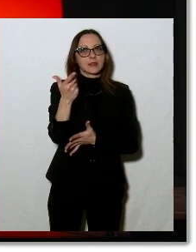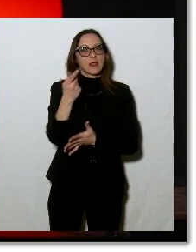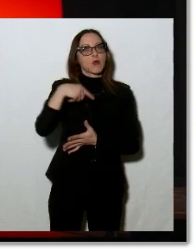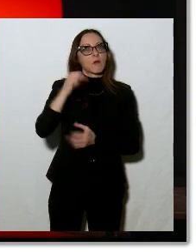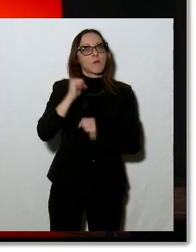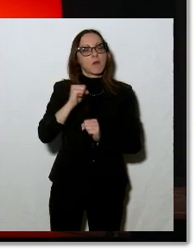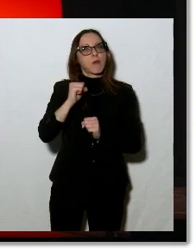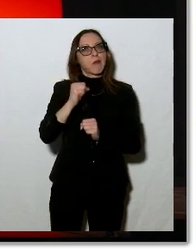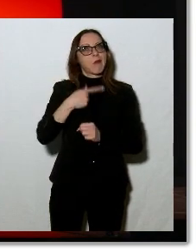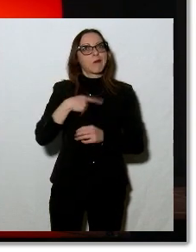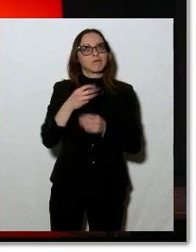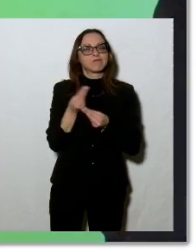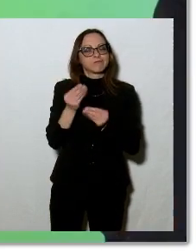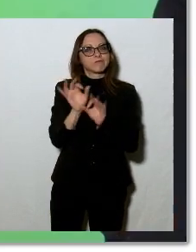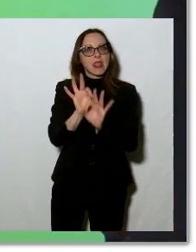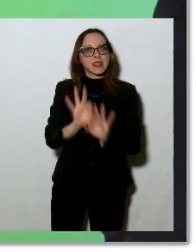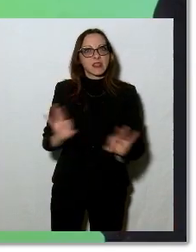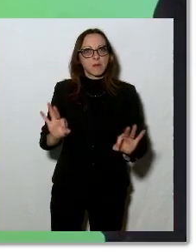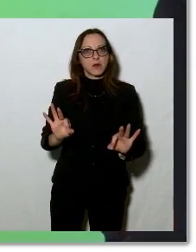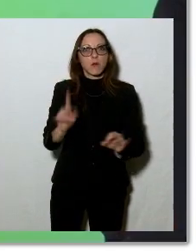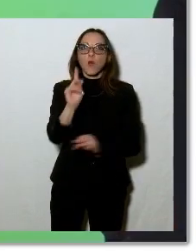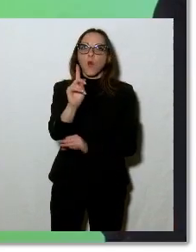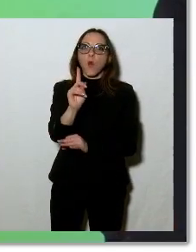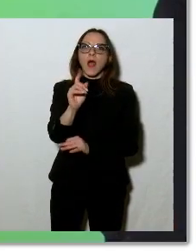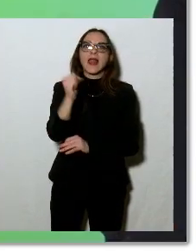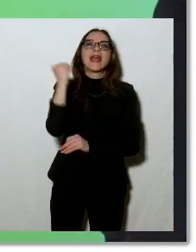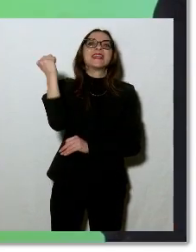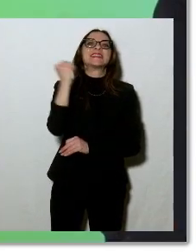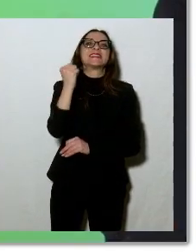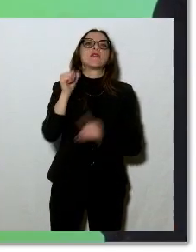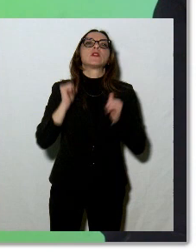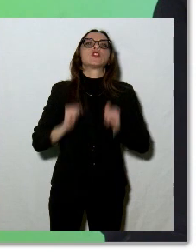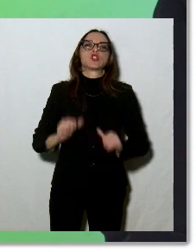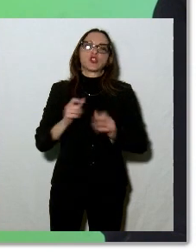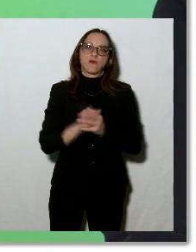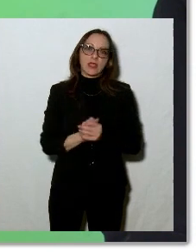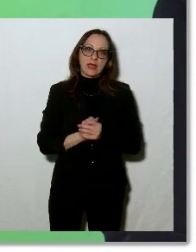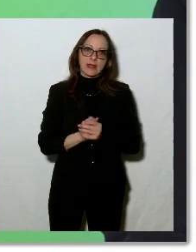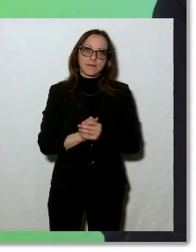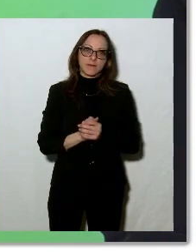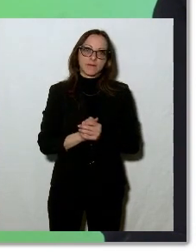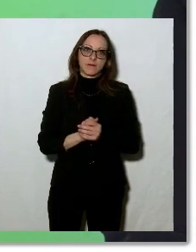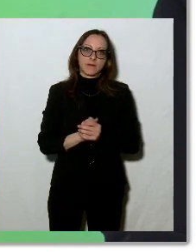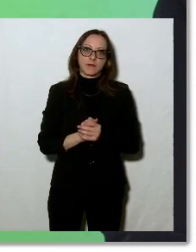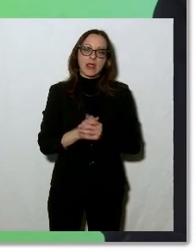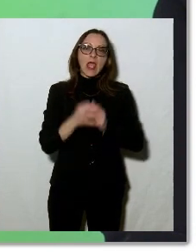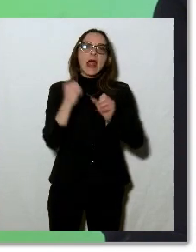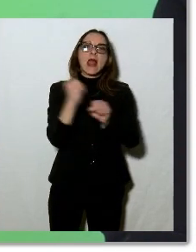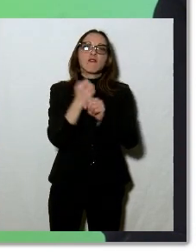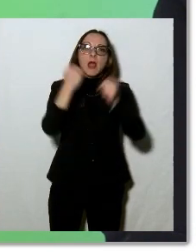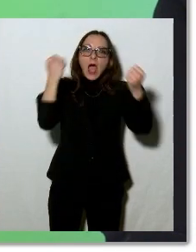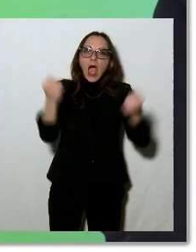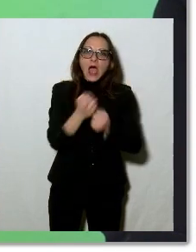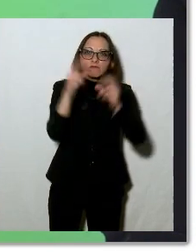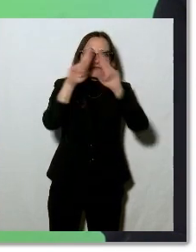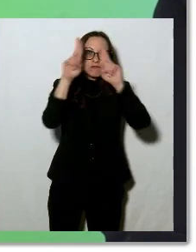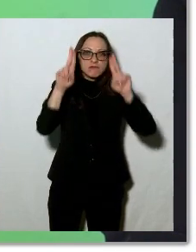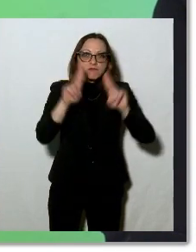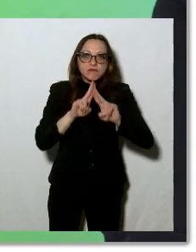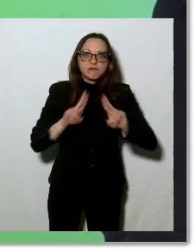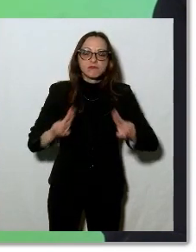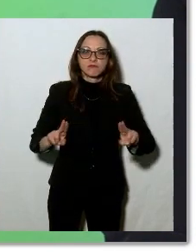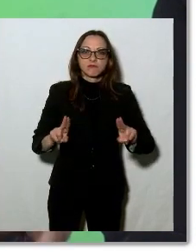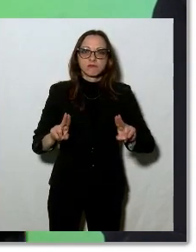cui noi possiamo metterci a disposizione che è il servizio civile. Cioè dare l'opportunità. Lavoriamo per un evento che è un evento internazionale.